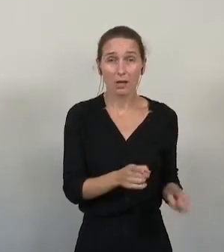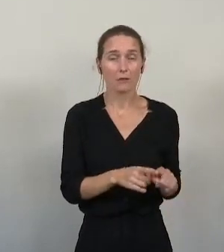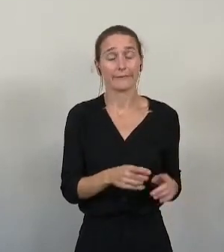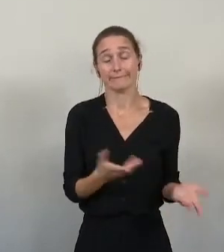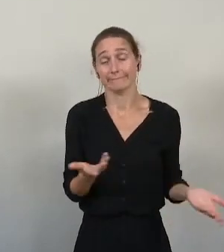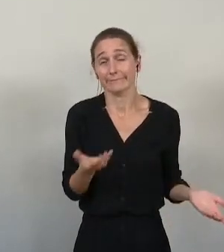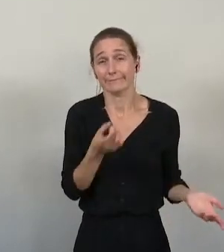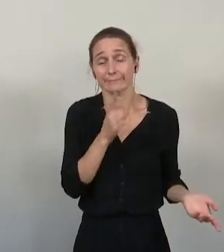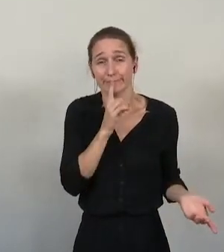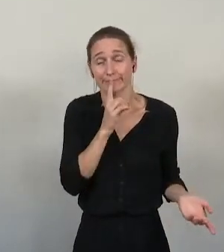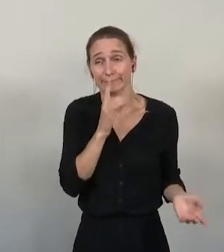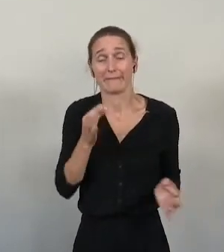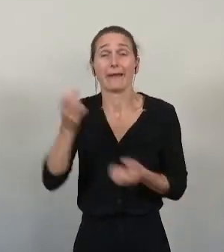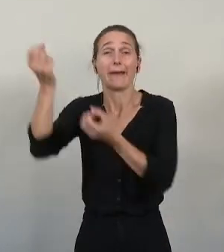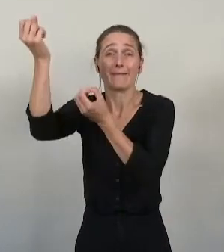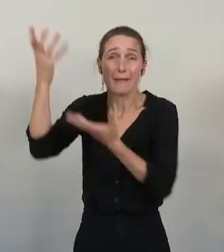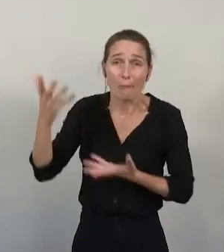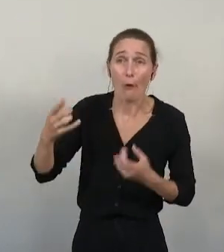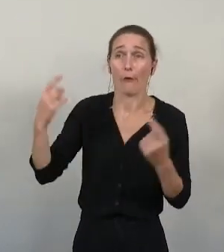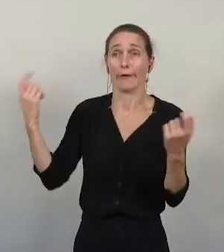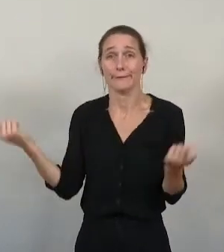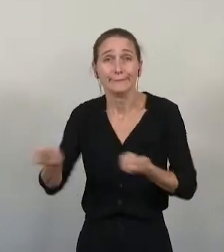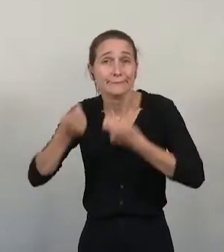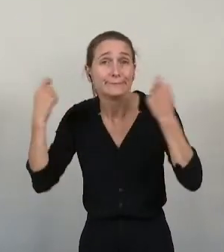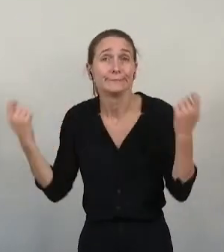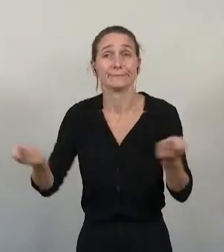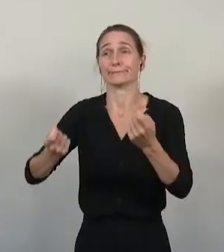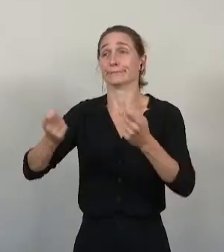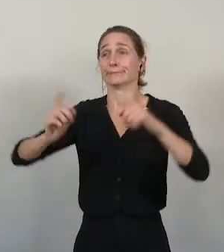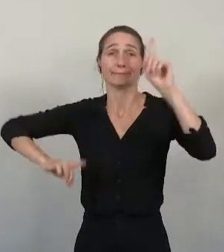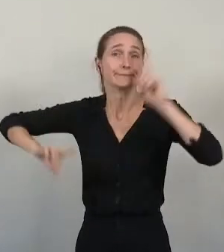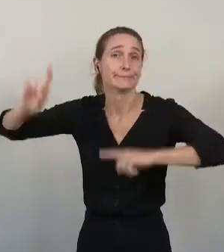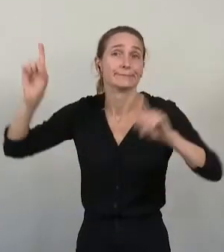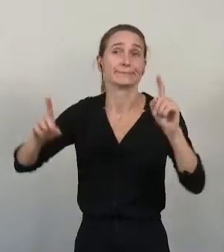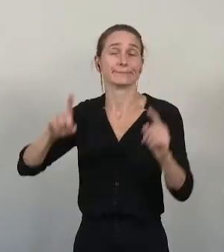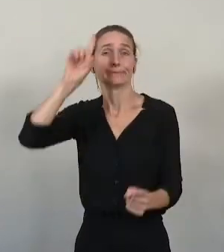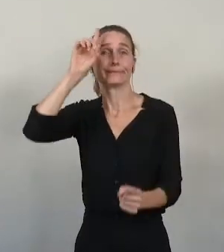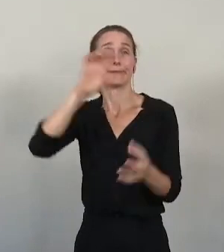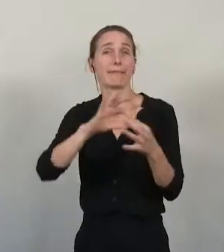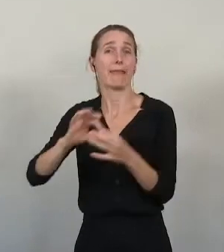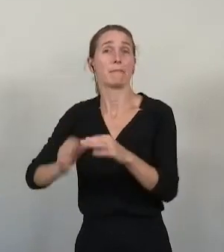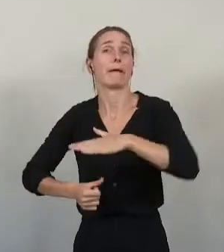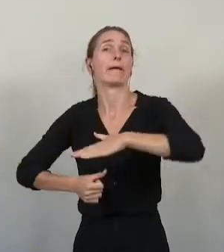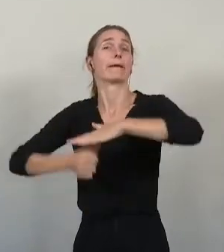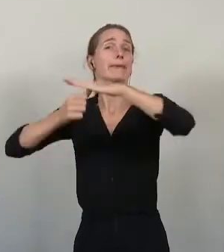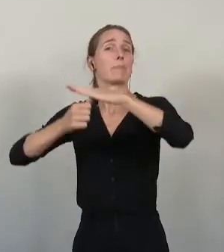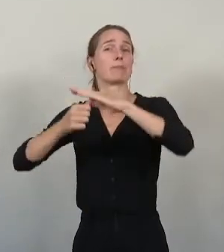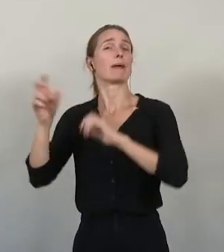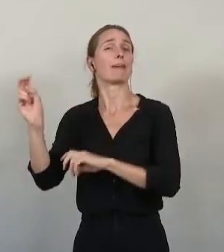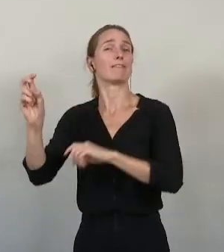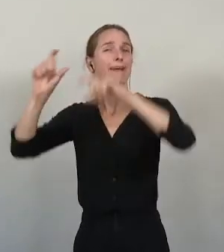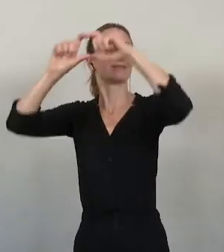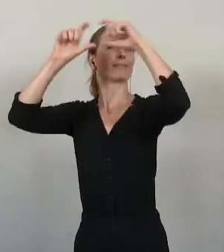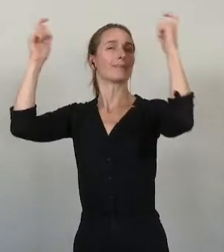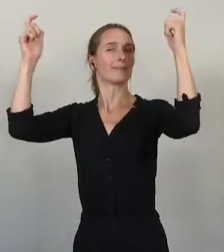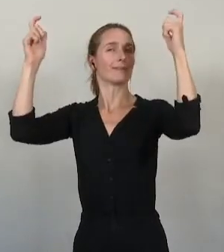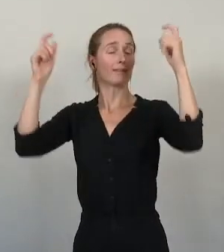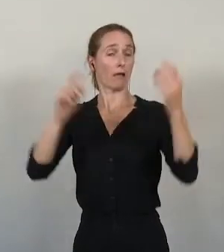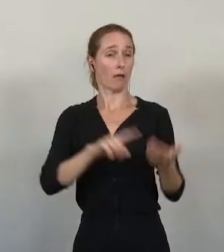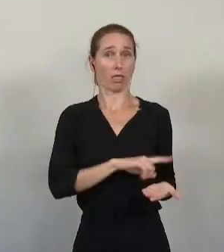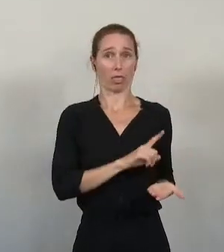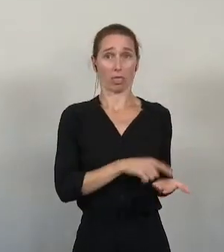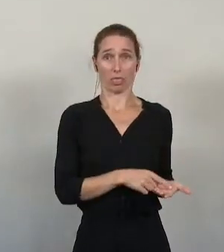communication autour de Capital Vert. Bref, ce programme d'expérimentation se profile d'ores et déjà